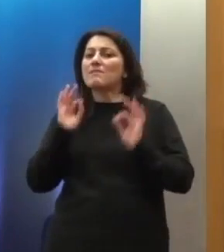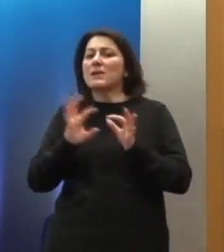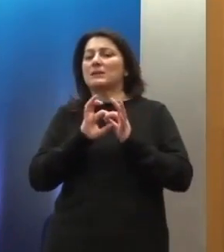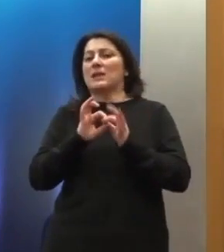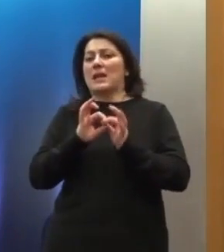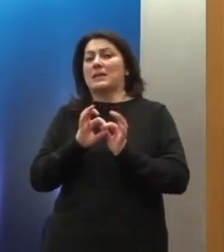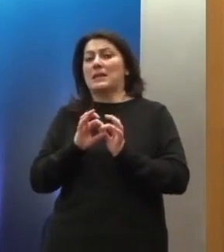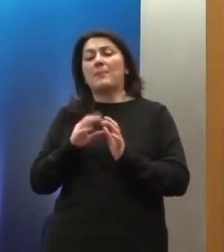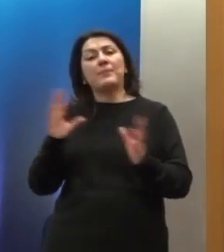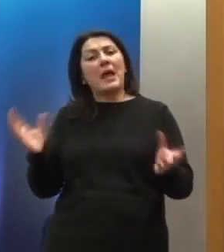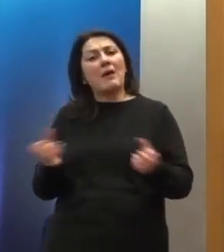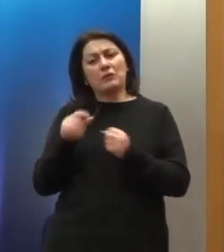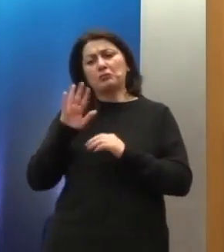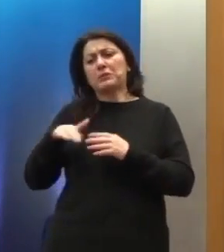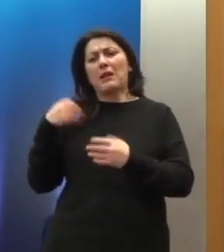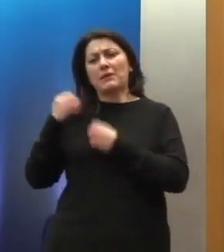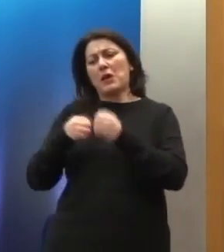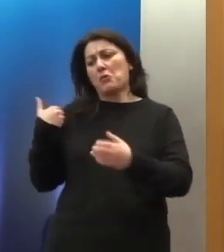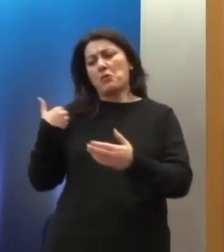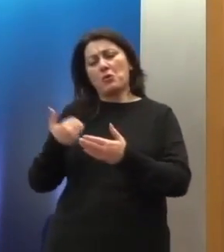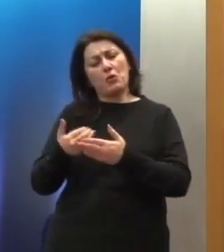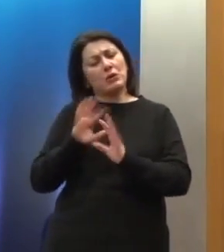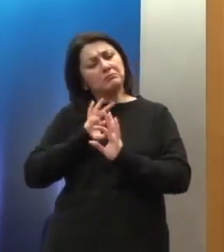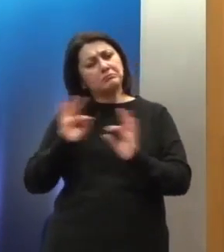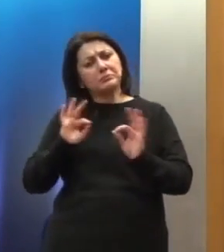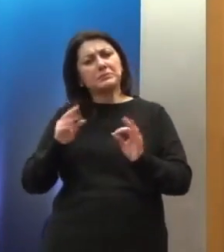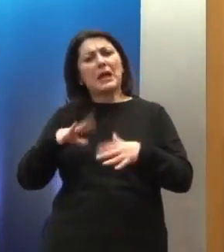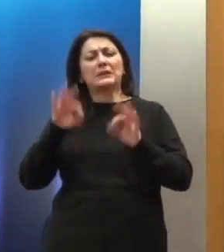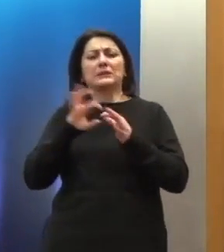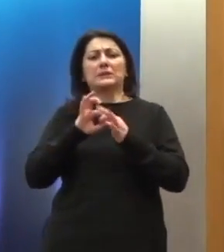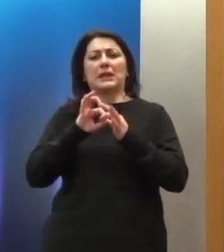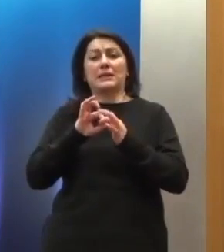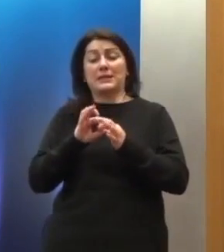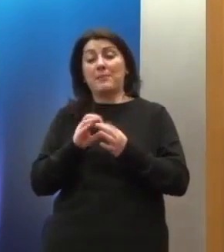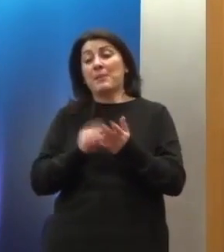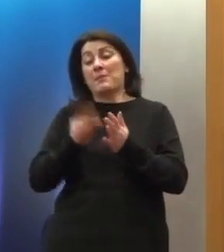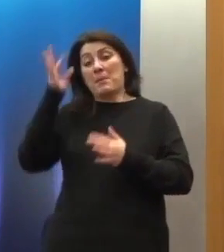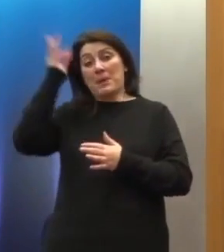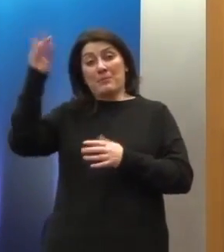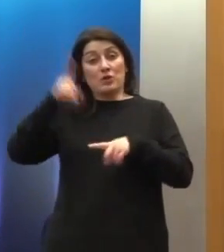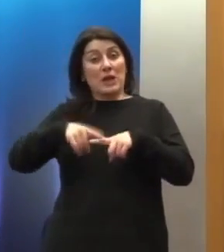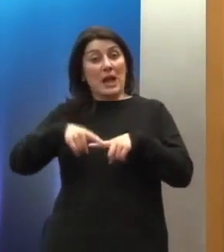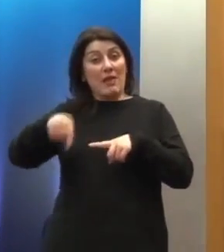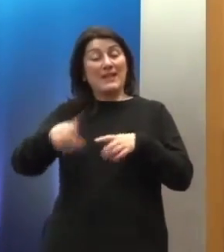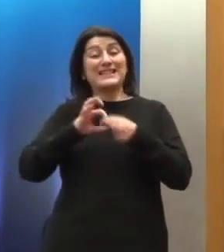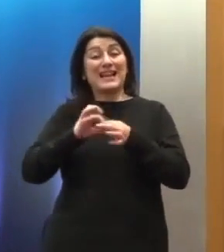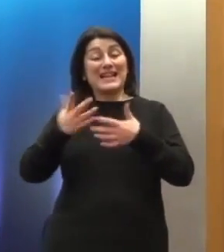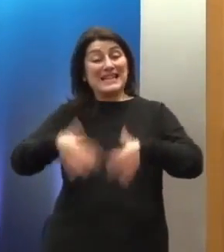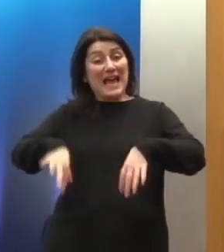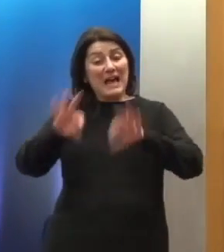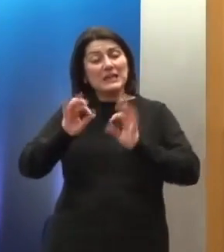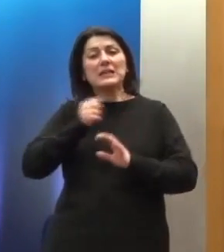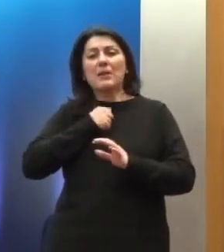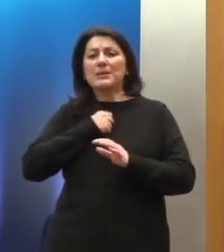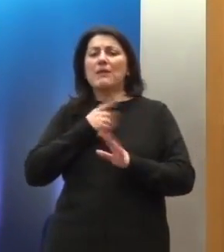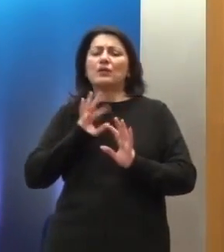καμφθεί και, ιδιότερα με την Ελλάδα, υπήρξαν περιπτώσεις στις οποίες η συνεργασία αυτή άρχισε και νομίζω ότι θα ξεκολουθήσει